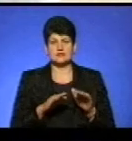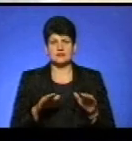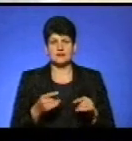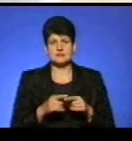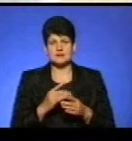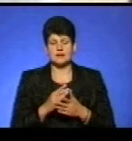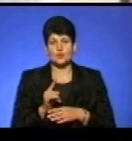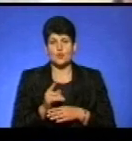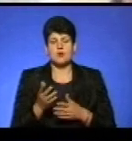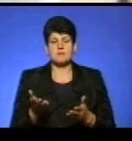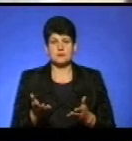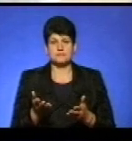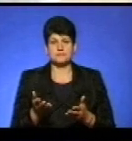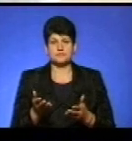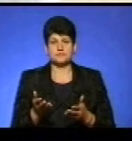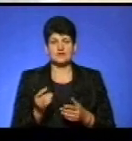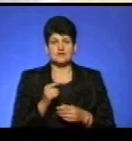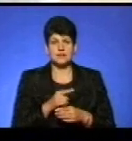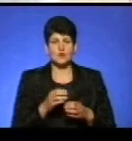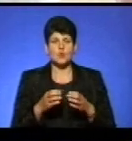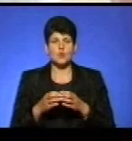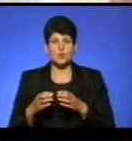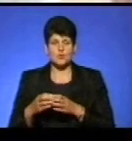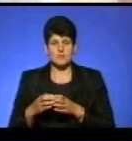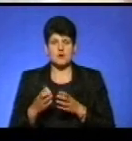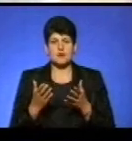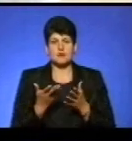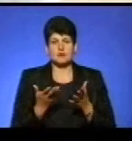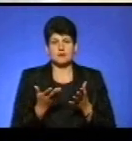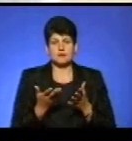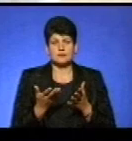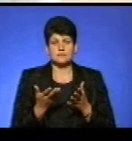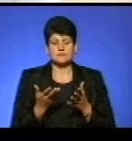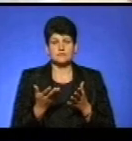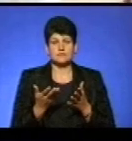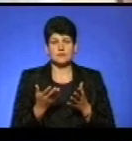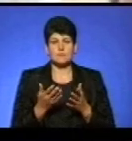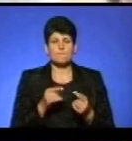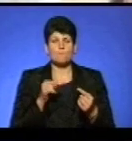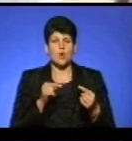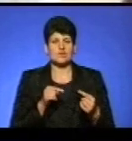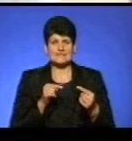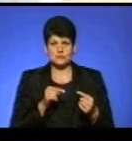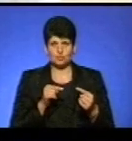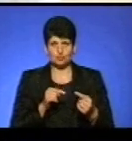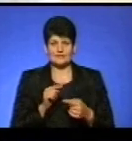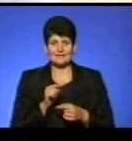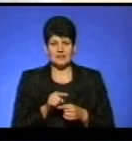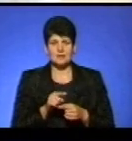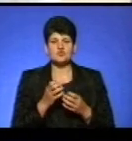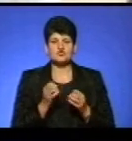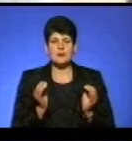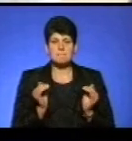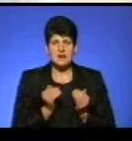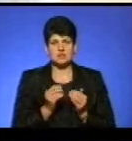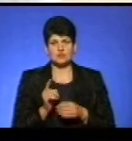норма. В тих групах, будемо казати, які протестують, там набагато менше